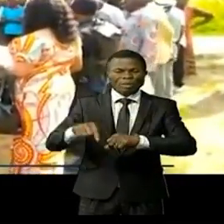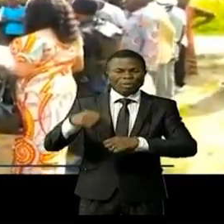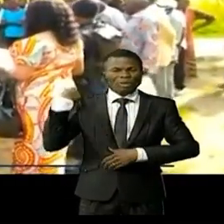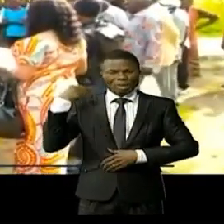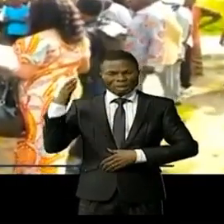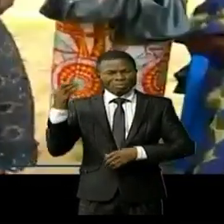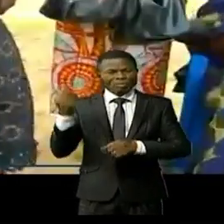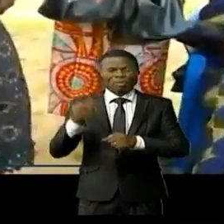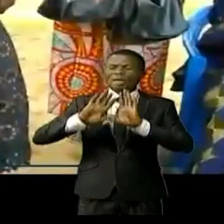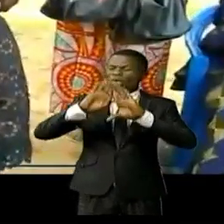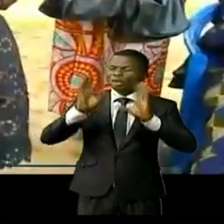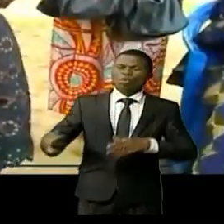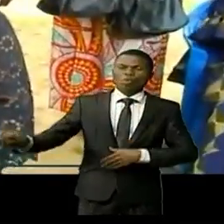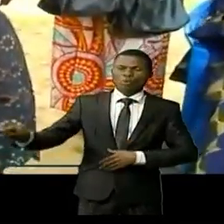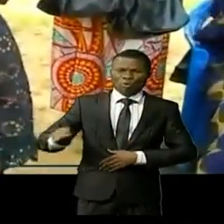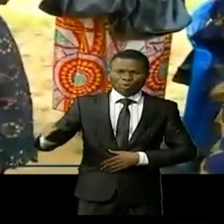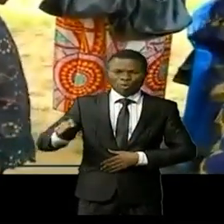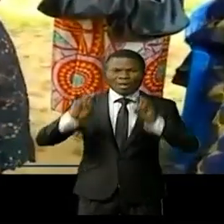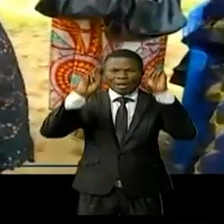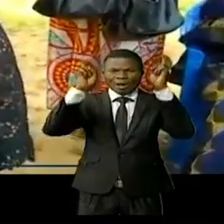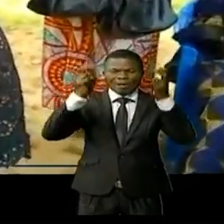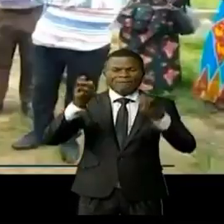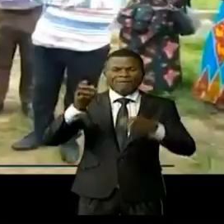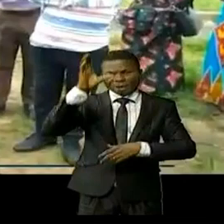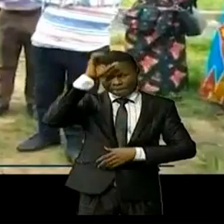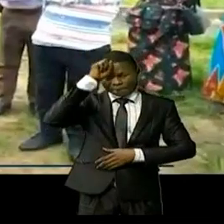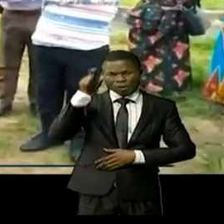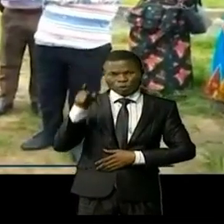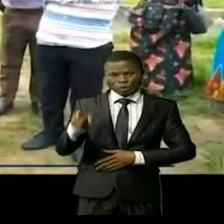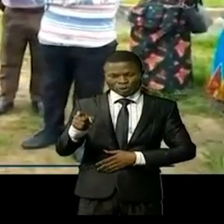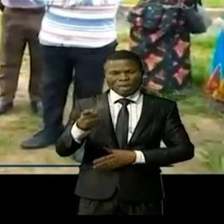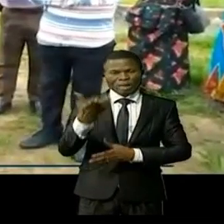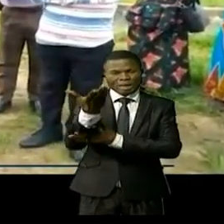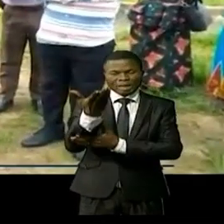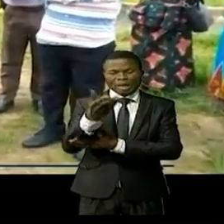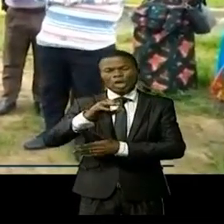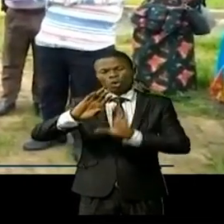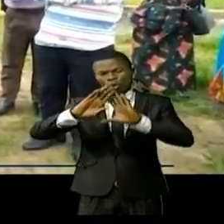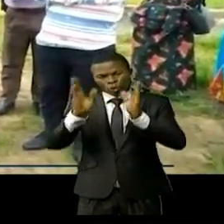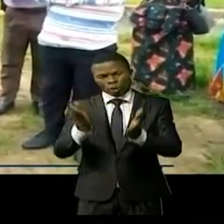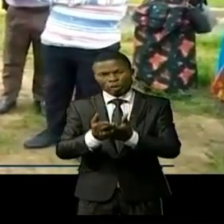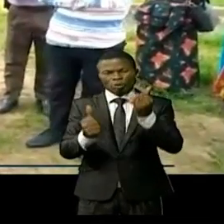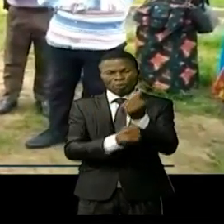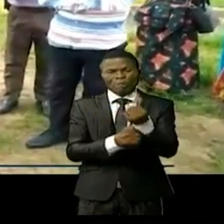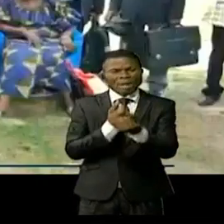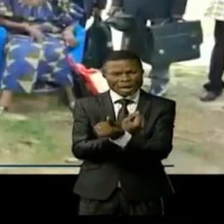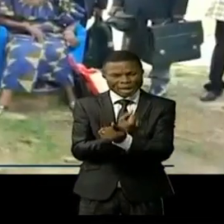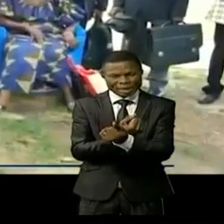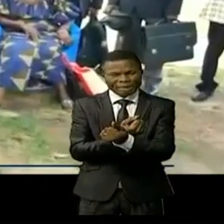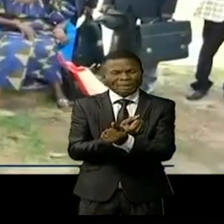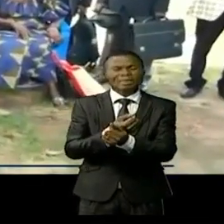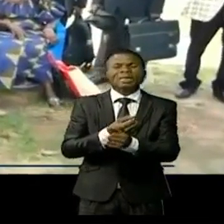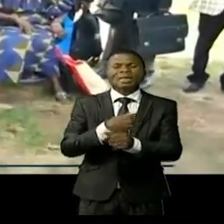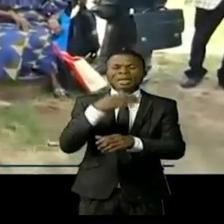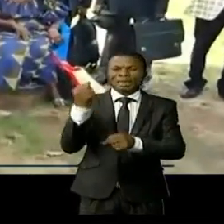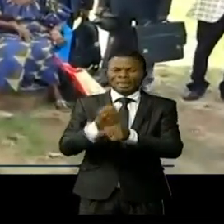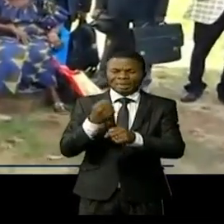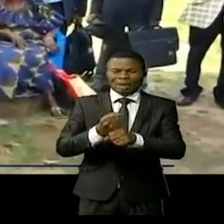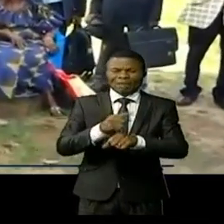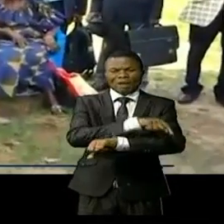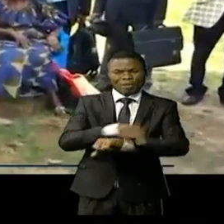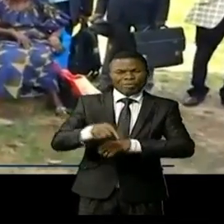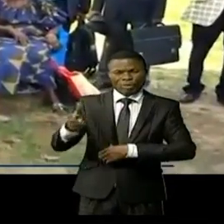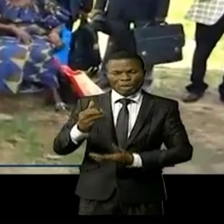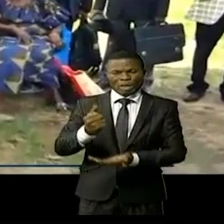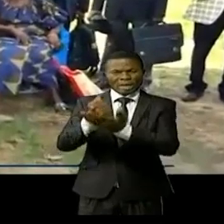dans tous les territoires et des grandes villes de la province du Quilou. Elle a invité les uns et les autres à se soumettre à cette démarche administrative pour permettre